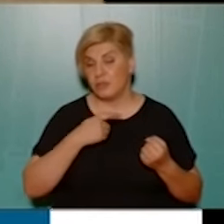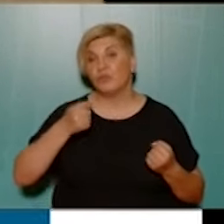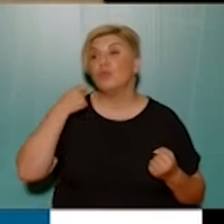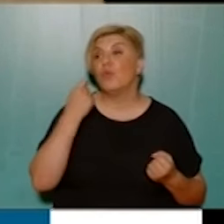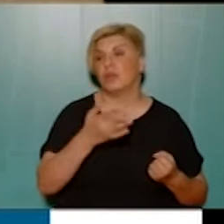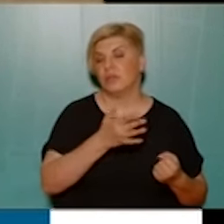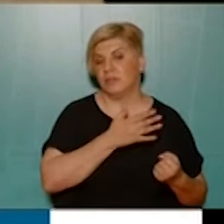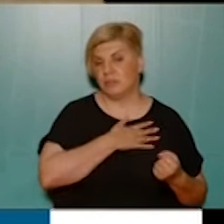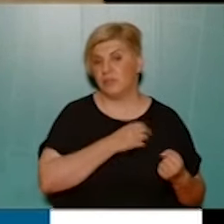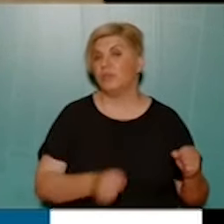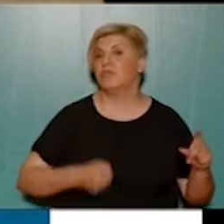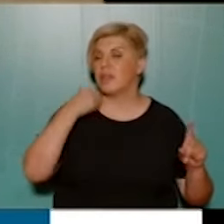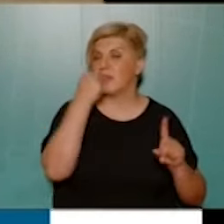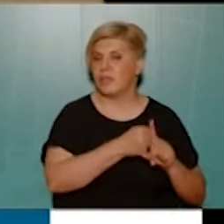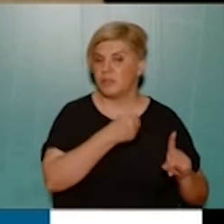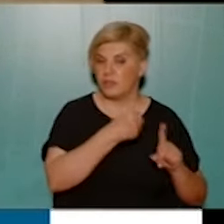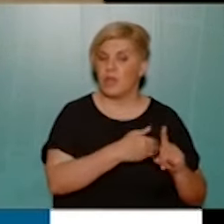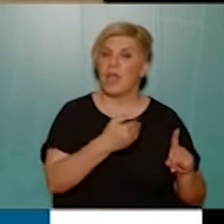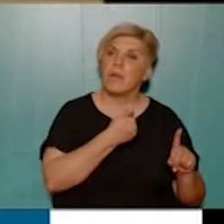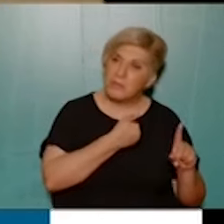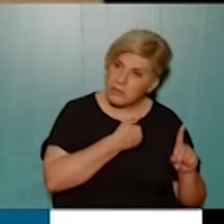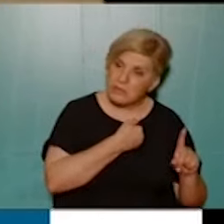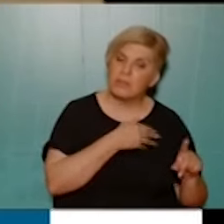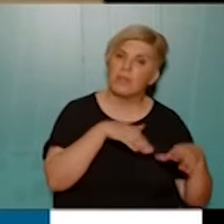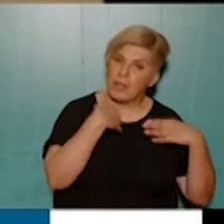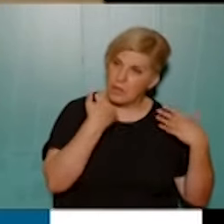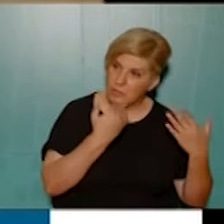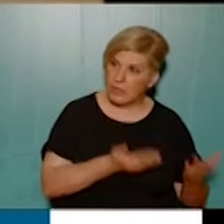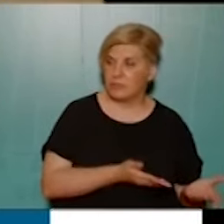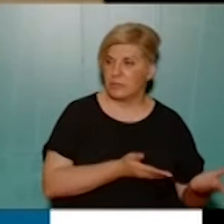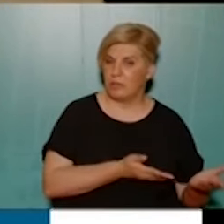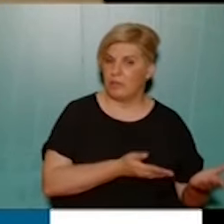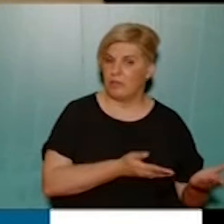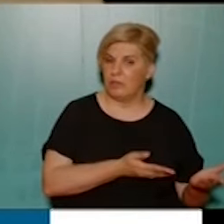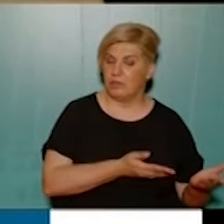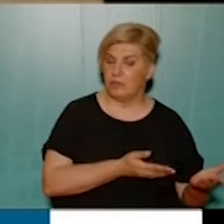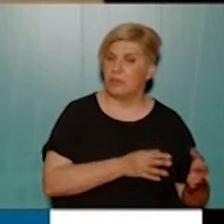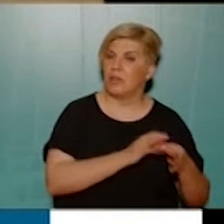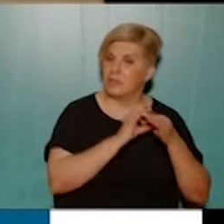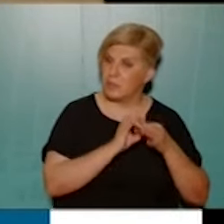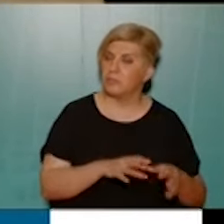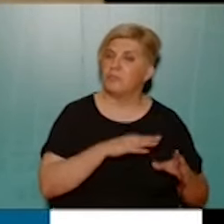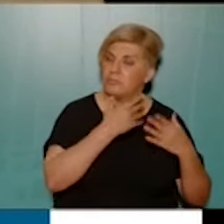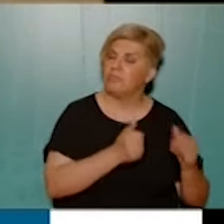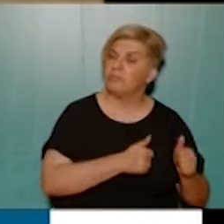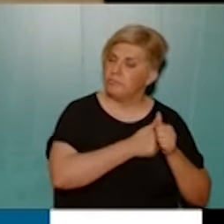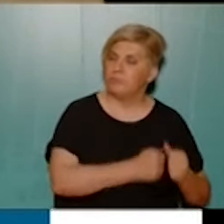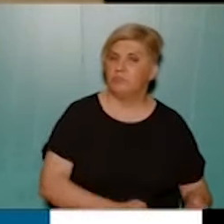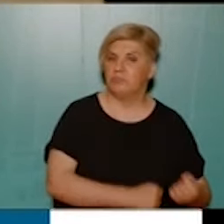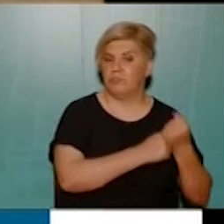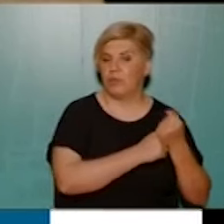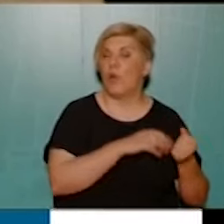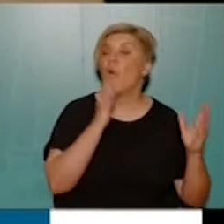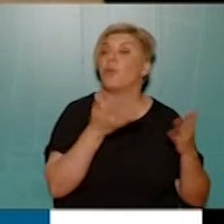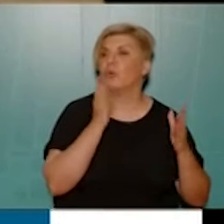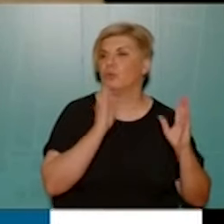γονείς, στις διεκδικήσεις τους, που εμείς θα είμαστε εκεί και θα συνεχίζουμε να είμαστε εκεί με